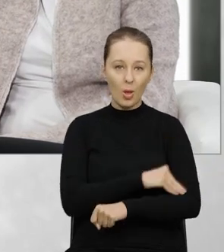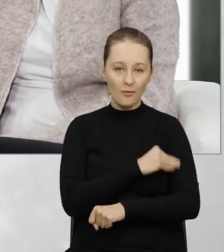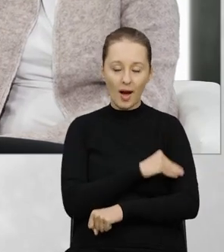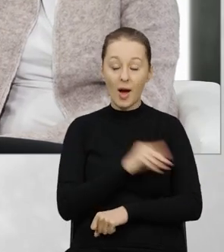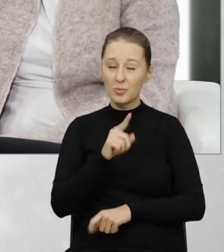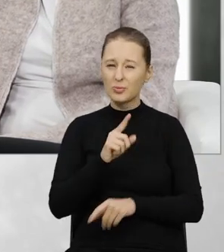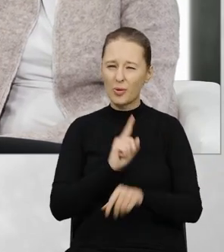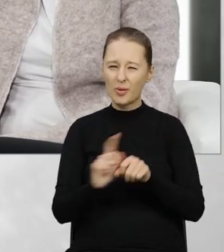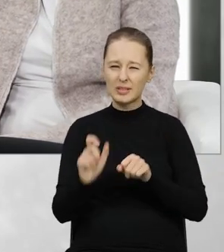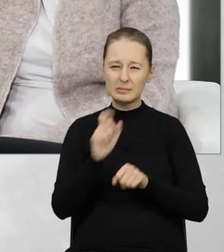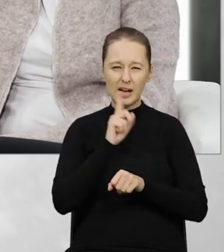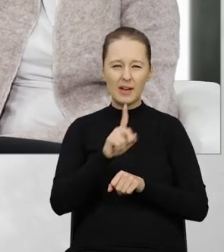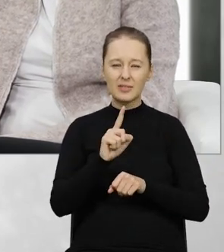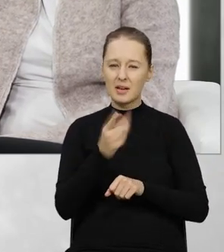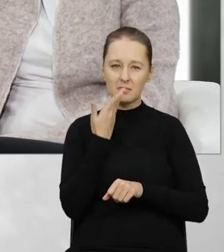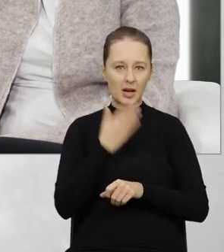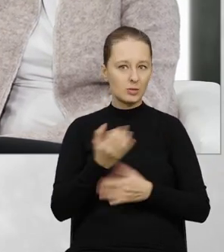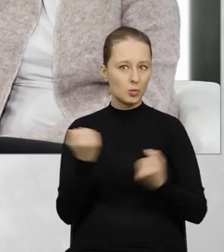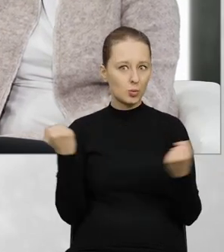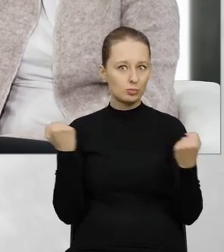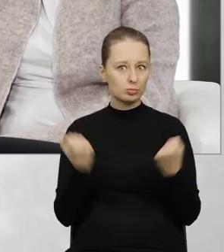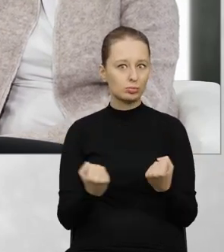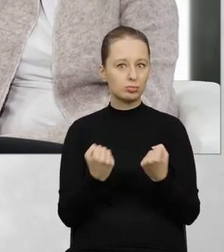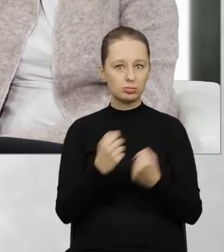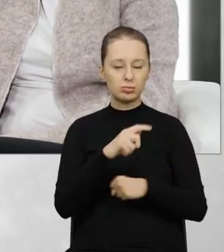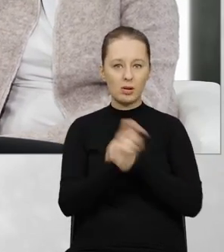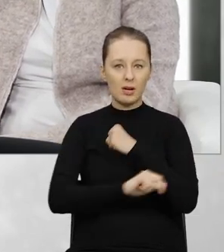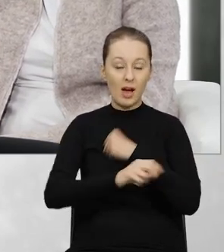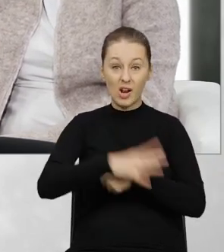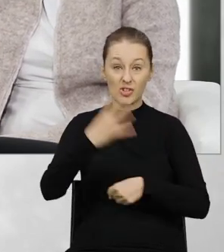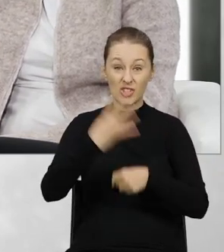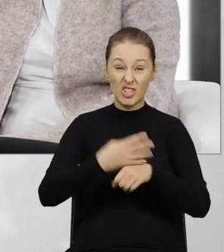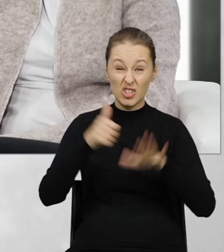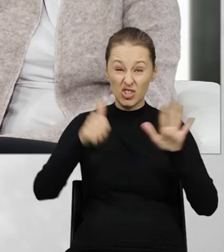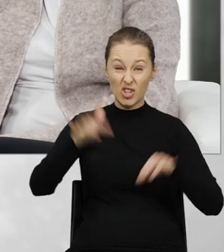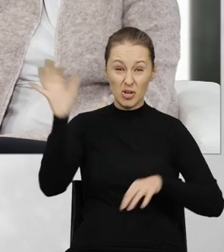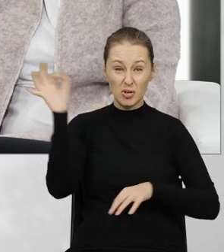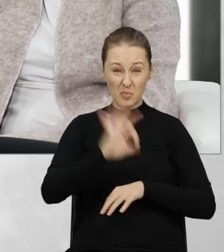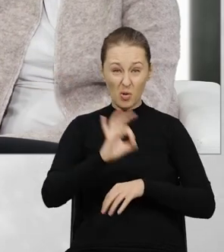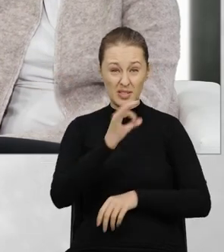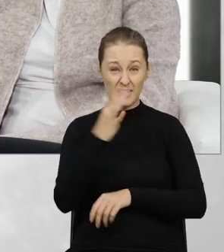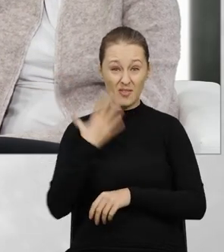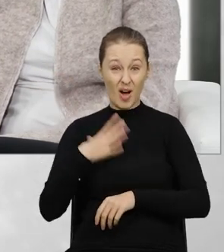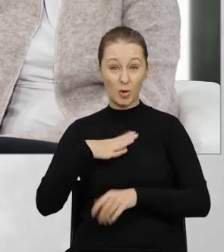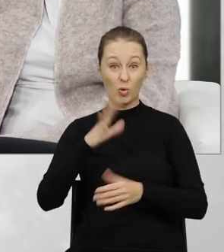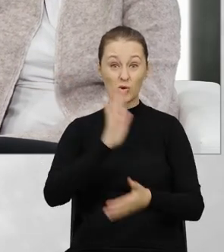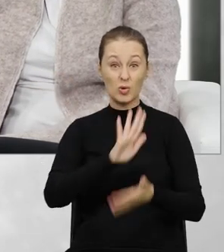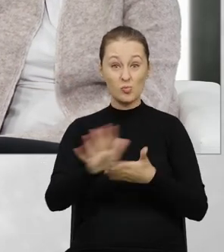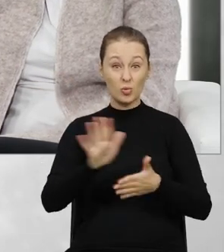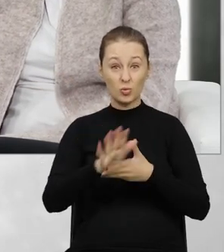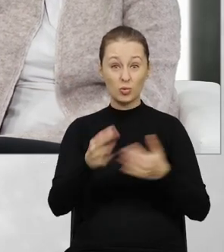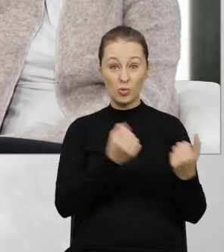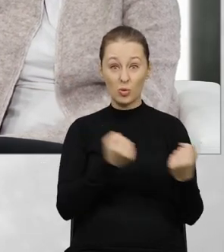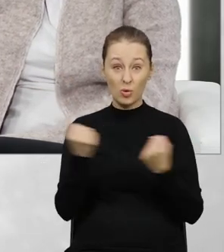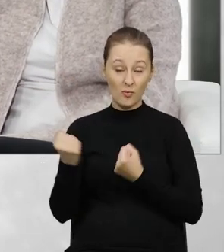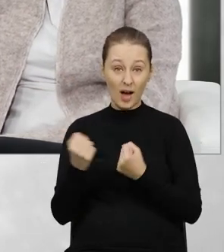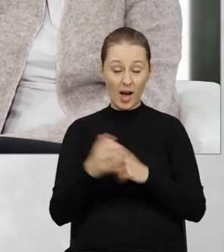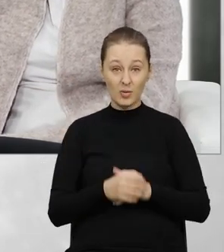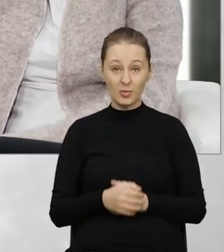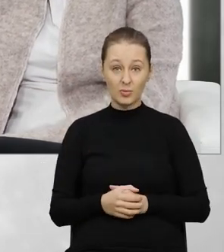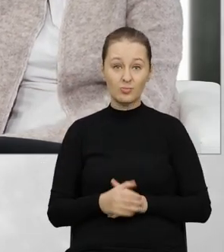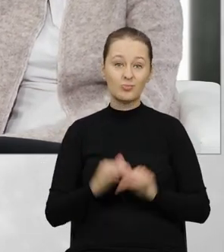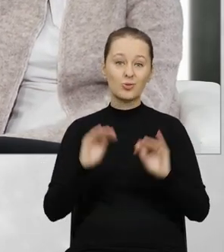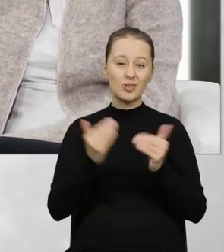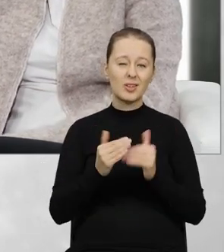I to jest chyba jedna z najbardziej dotkliwych kar, bo jest to kara w wysokości 46% wartości brutto przewożonego towaru, nie